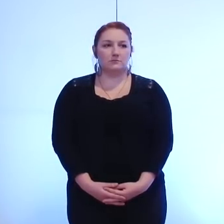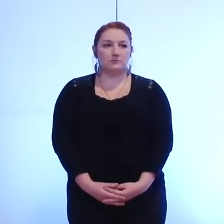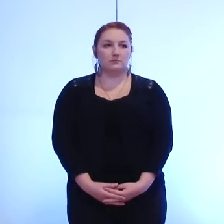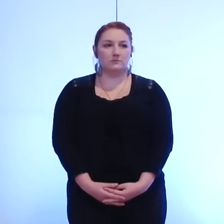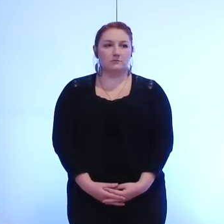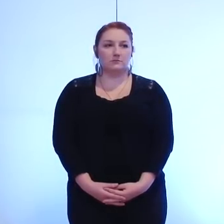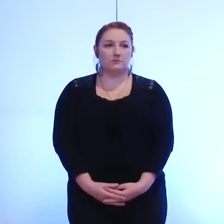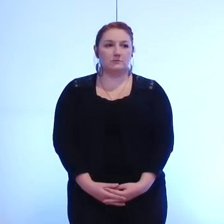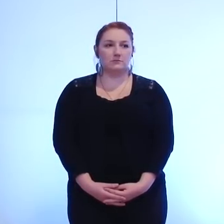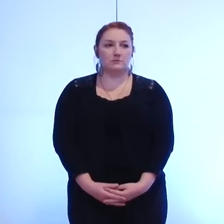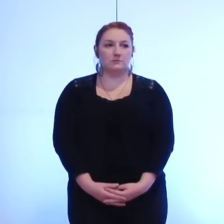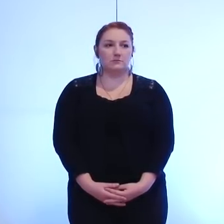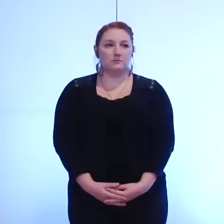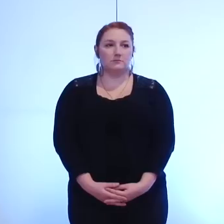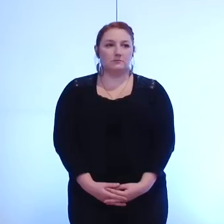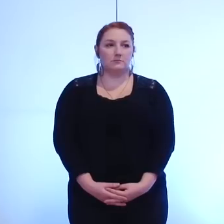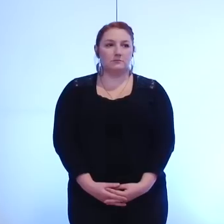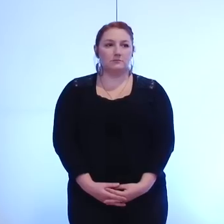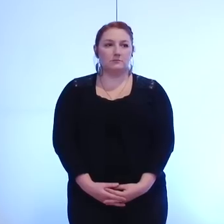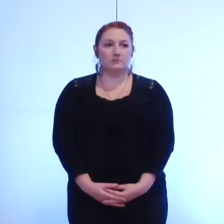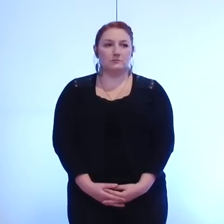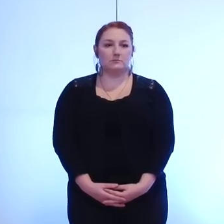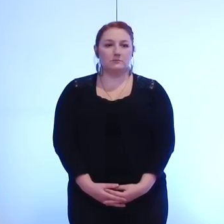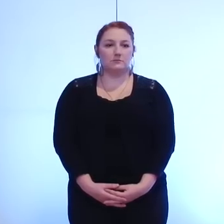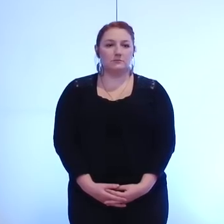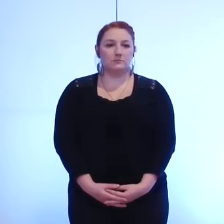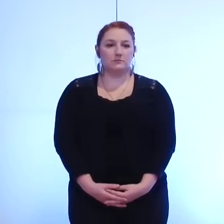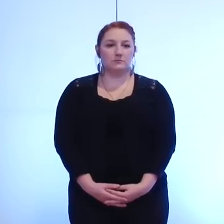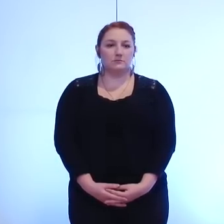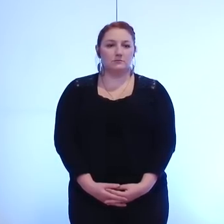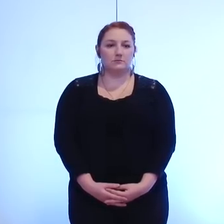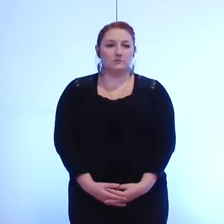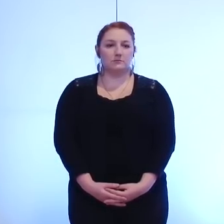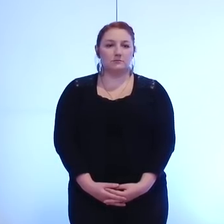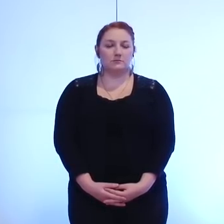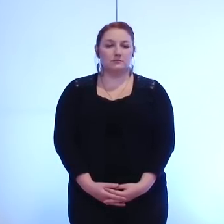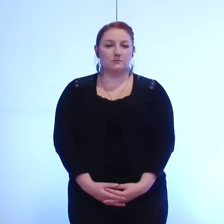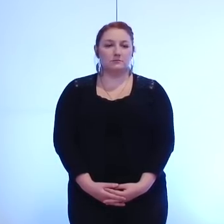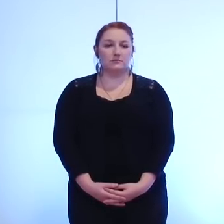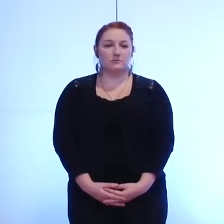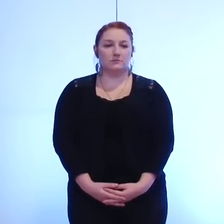Burba Georges, Jordanoff Jeanne, Noblecourt Olivier,